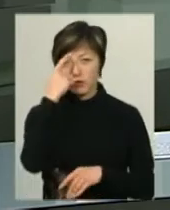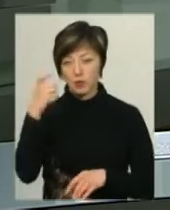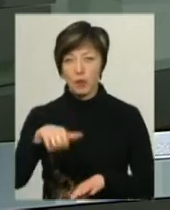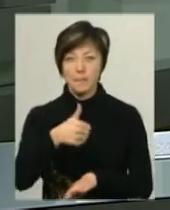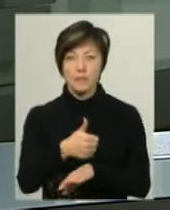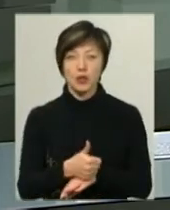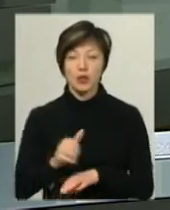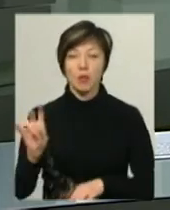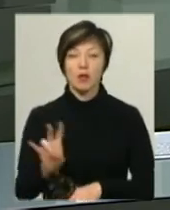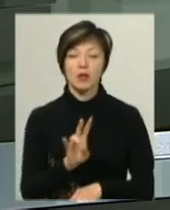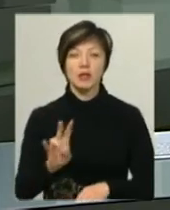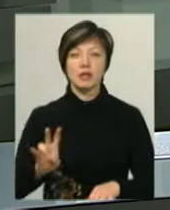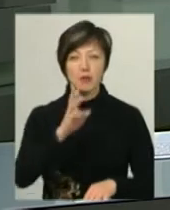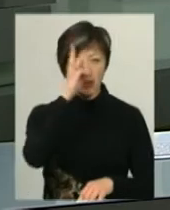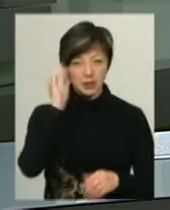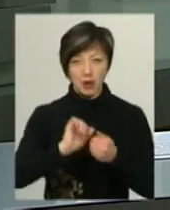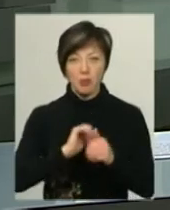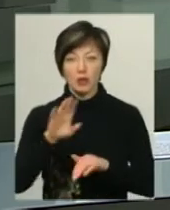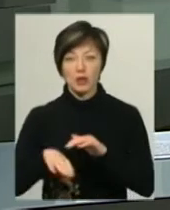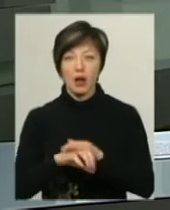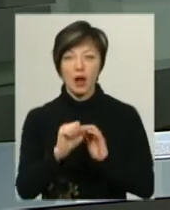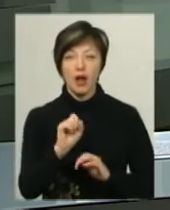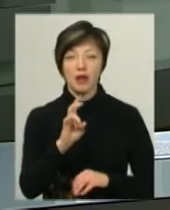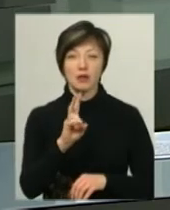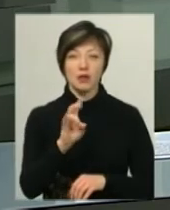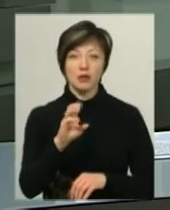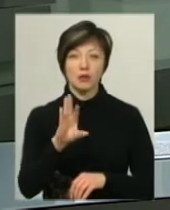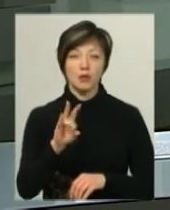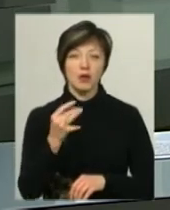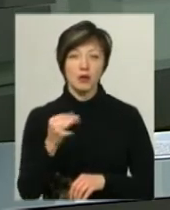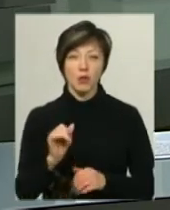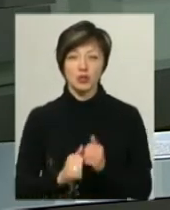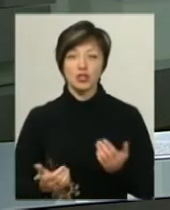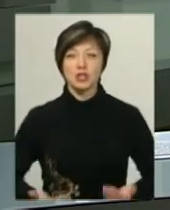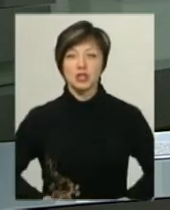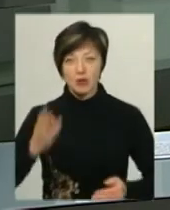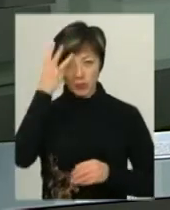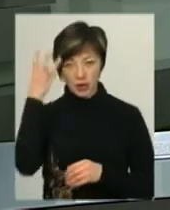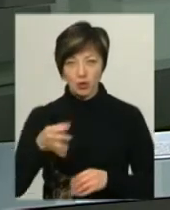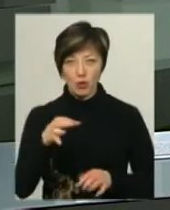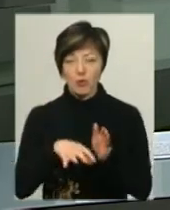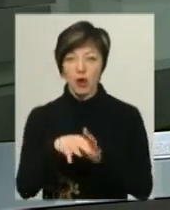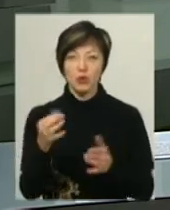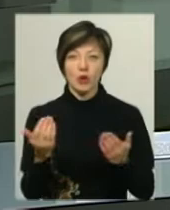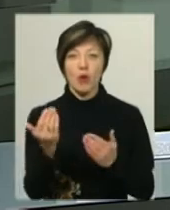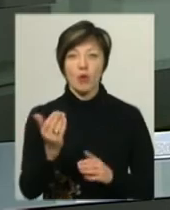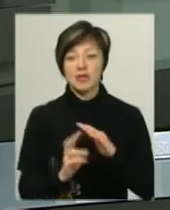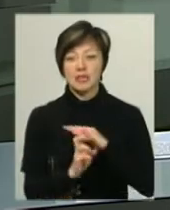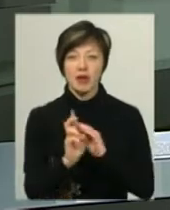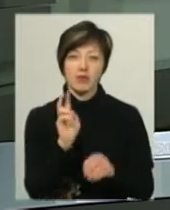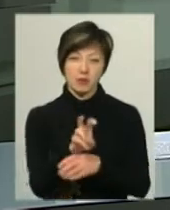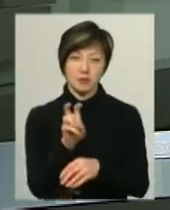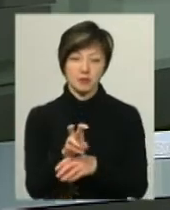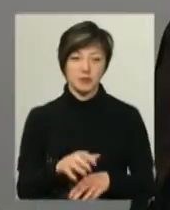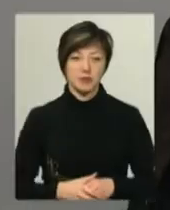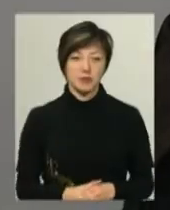митрополит Хмельницький та Кам'яний Сподільський Анатолій. За його словами, кожен житель Хмельниччини сам обиратиме, до якої церкви йому ходити.